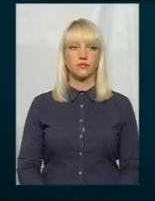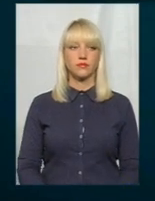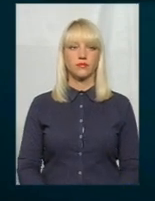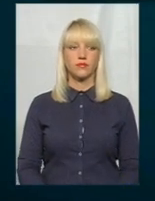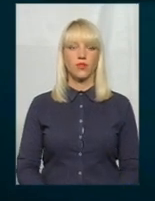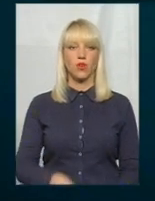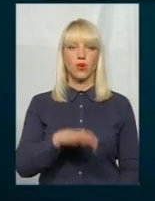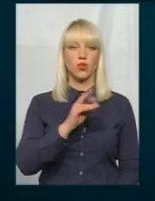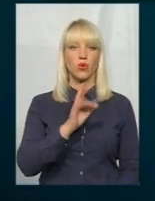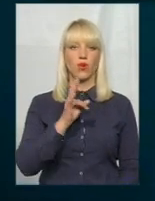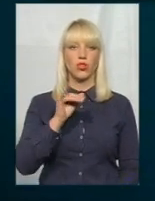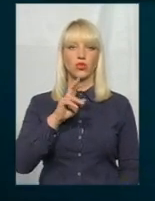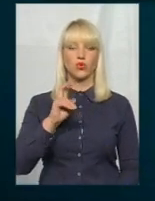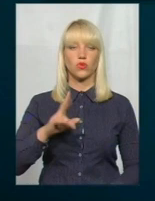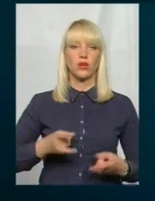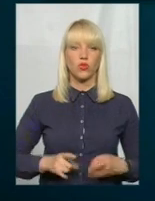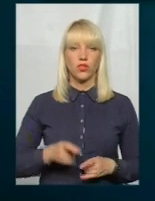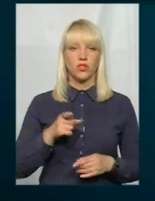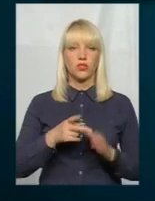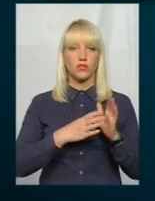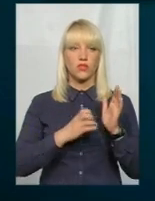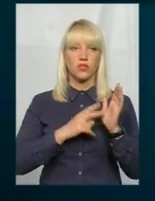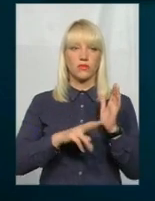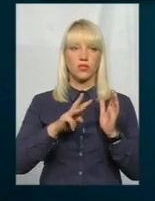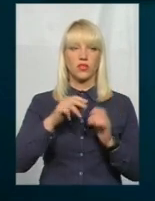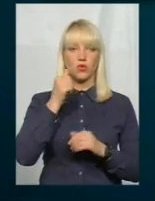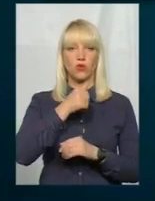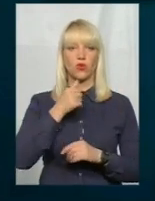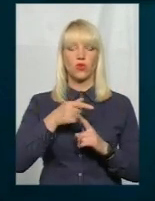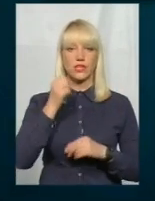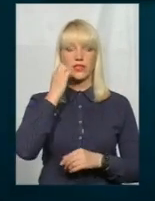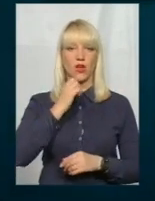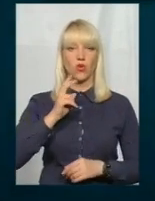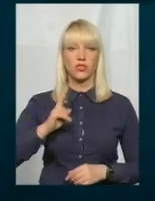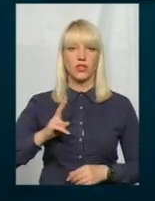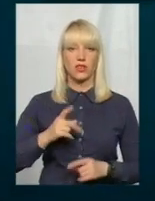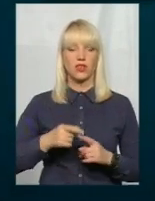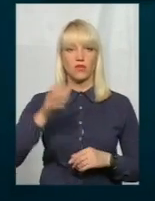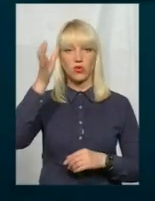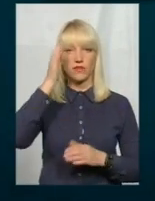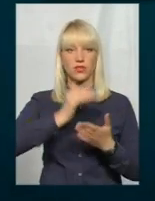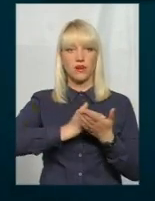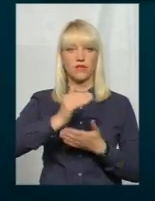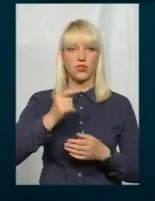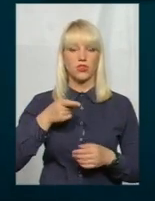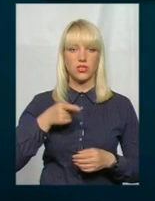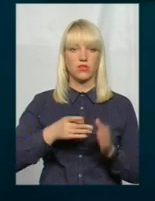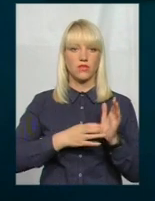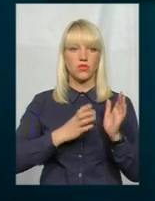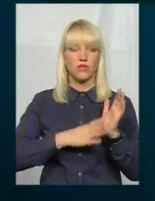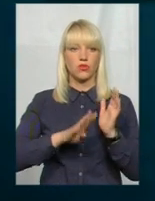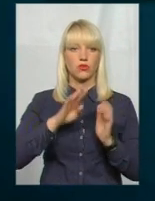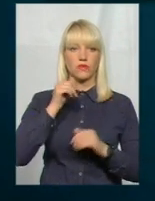Олександр Корнійчук народився 1973 року в Старокостянтинові. Освіта вища у 1994